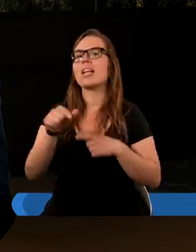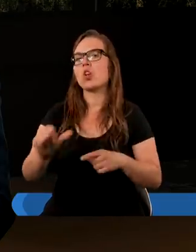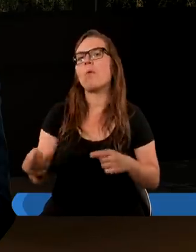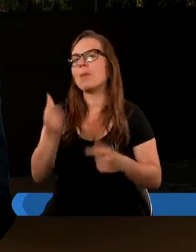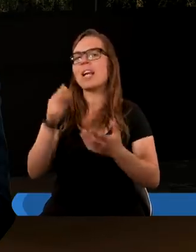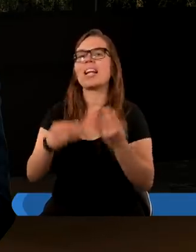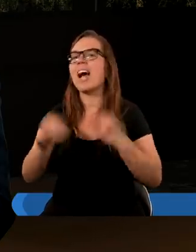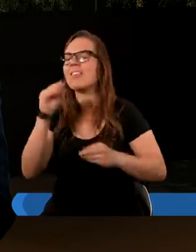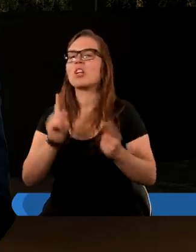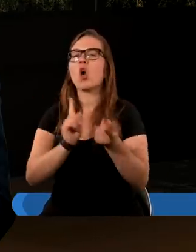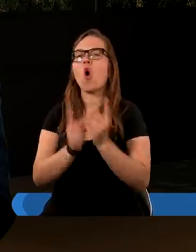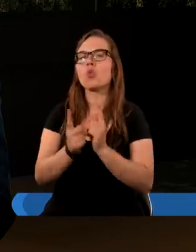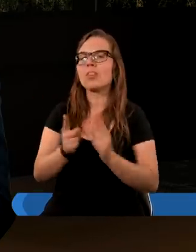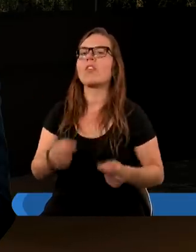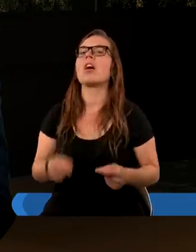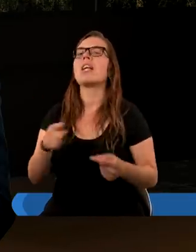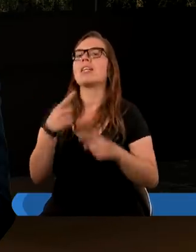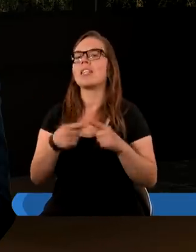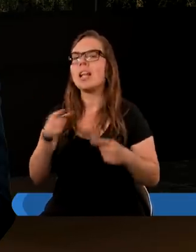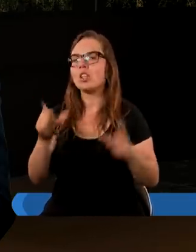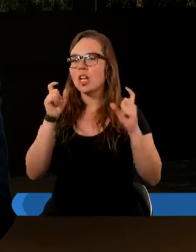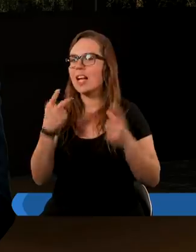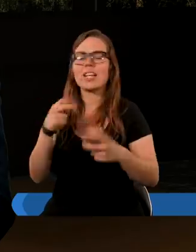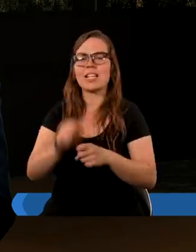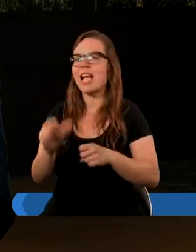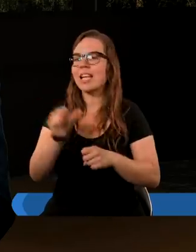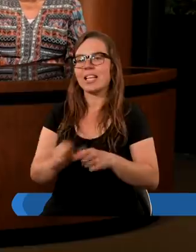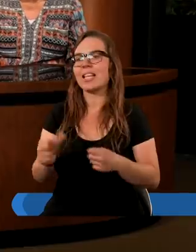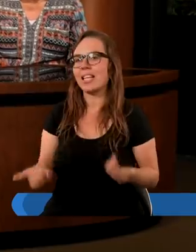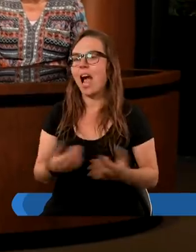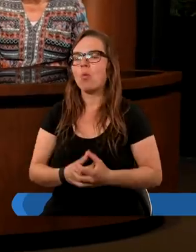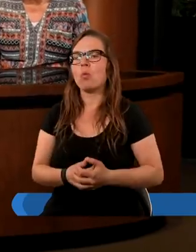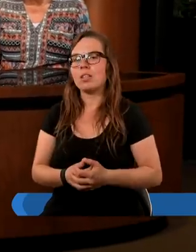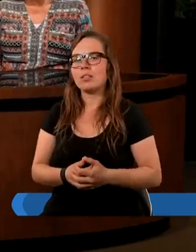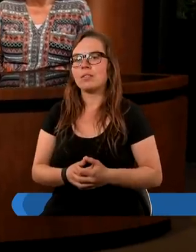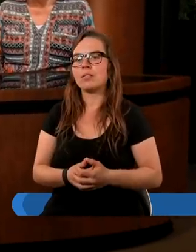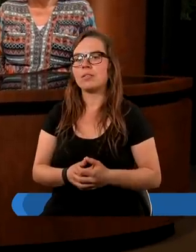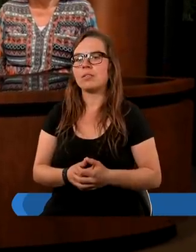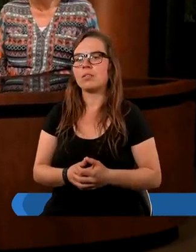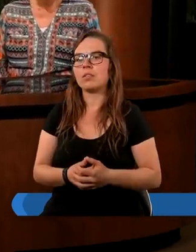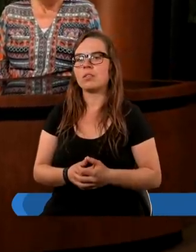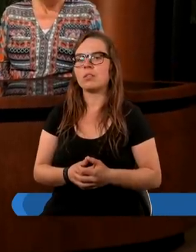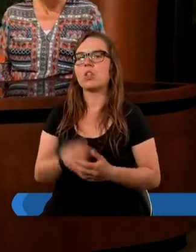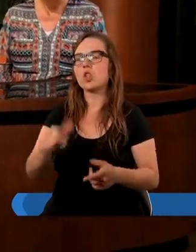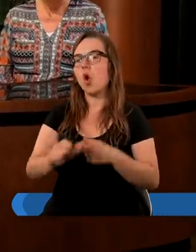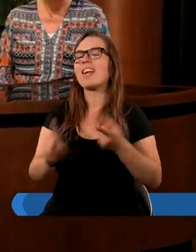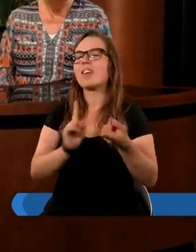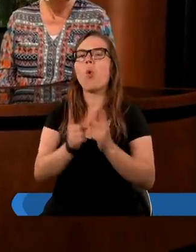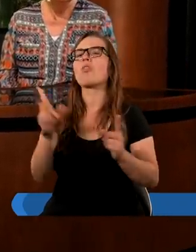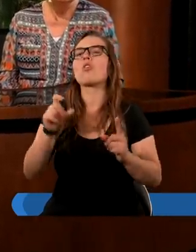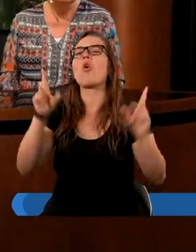pierwsze, największe oszustwo. Szatan nie istnieje. Tak. I to jest rzeczywiście wielkie